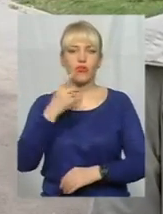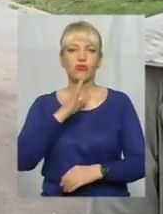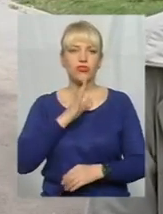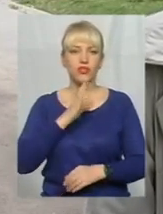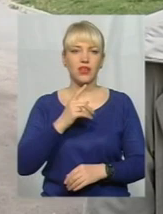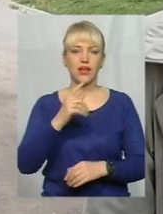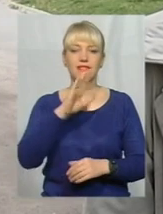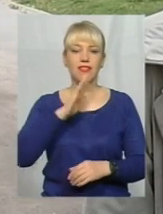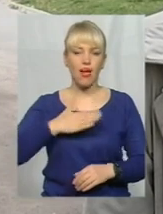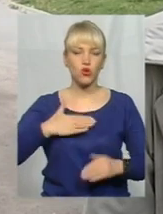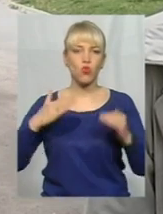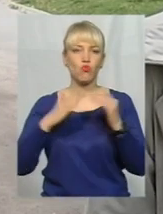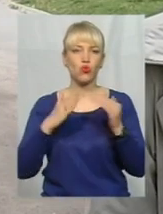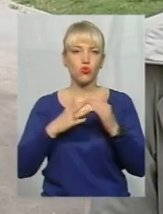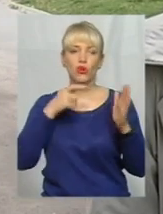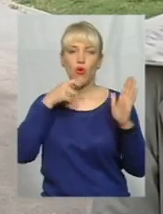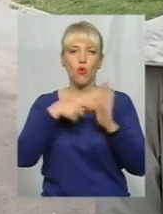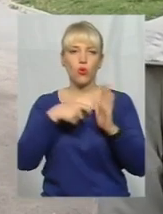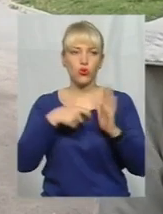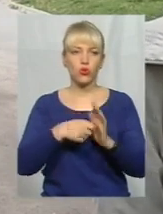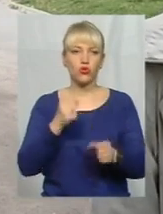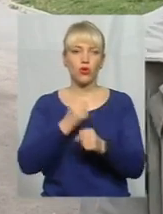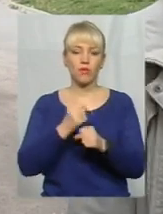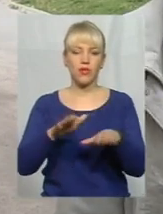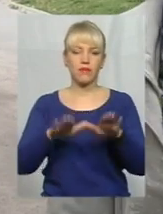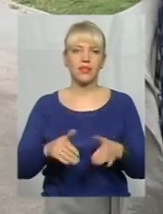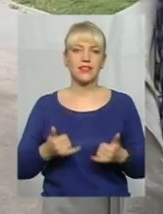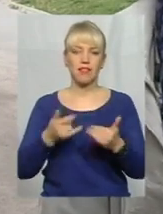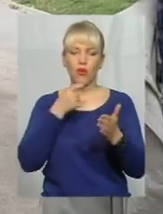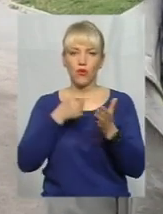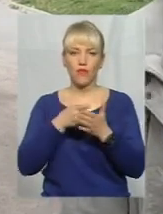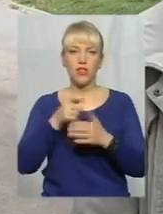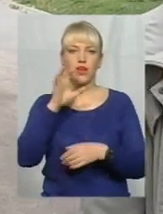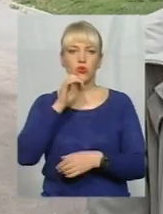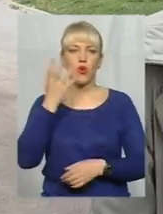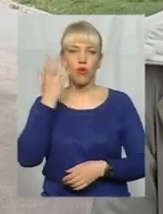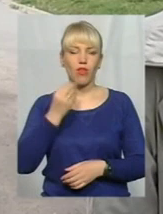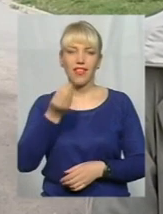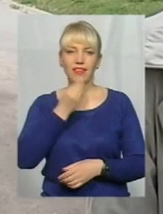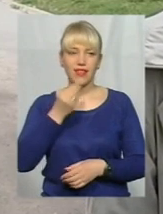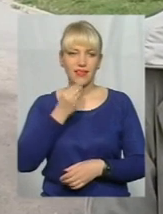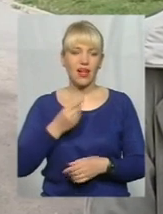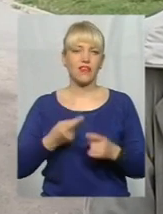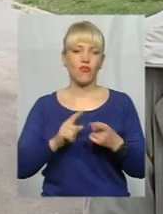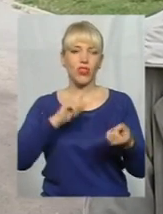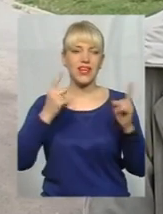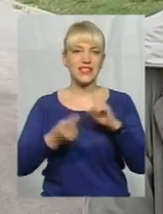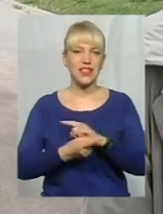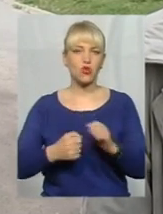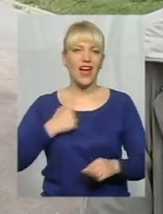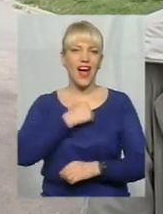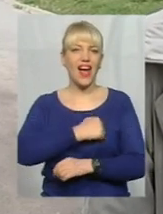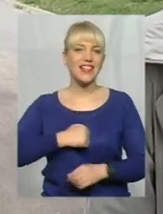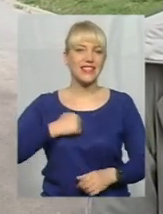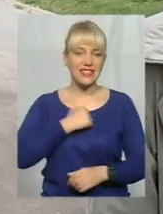їх годує, зробила їй місце для годування, а собаки, коли їдять, вони стають такі, знаєте, агресивні.